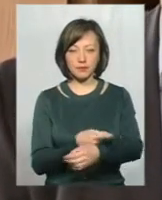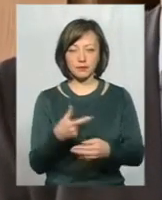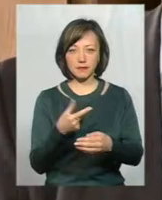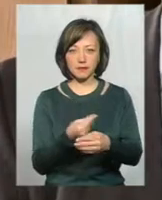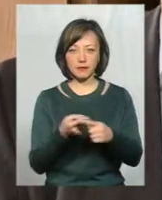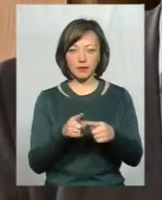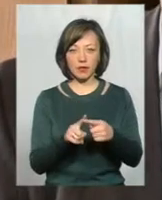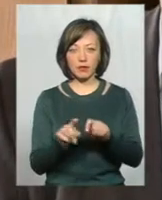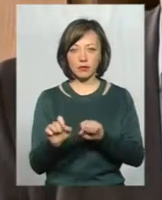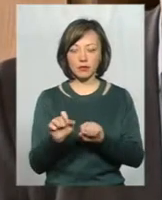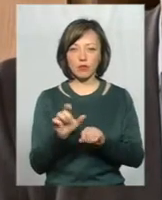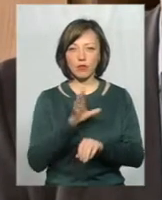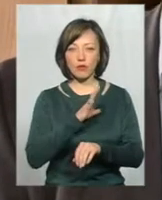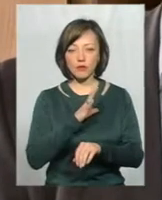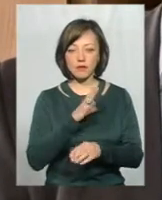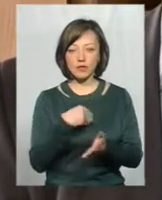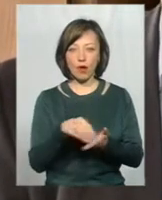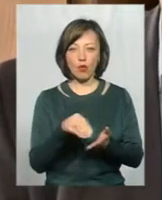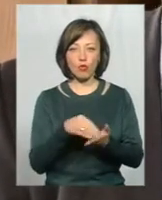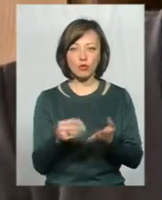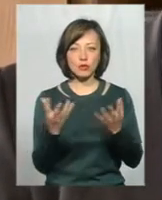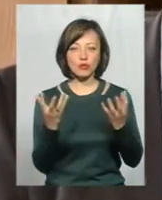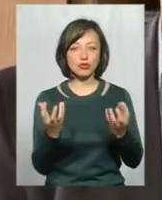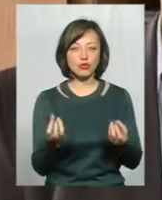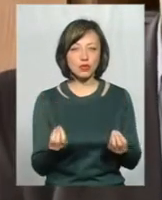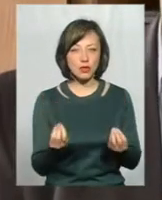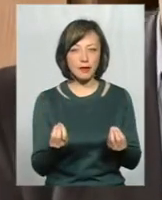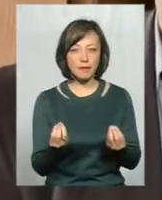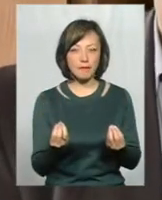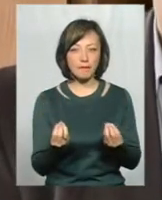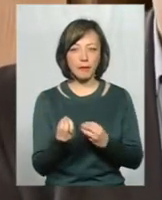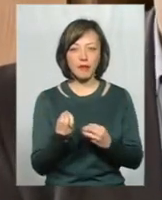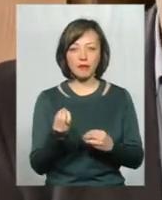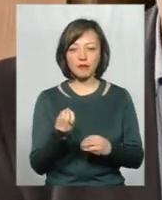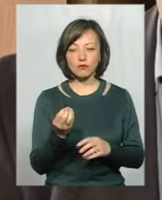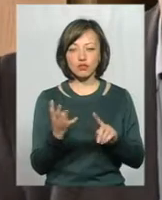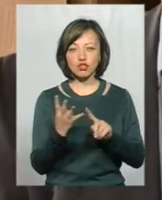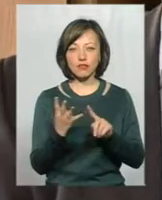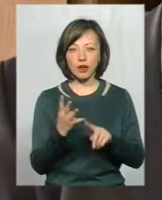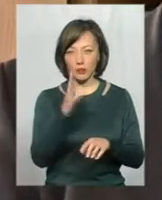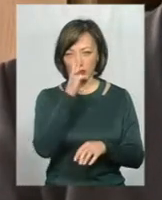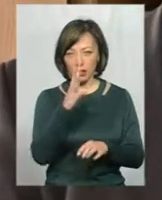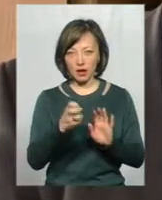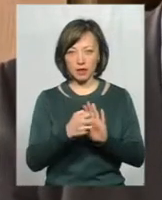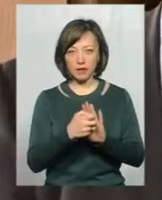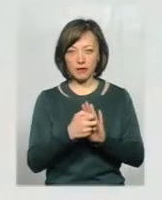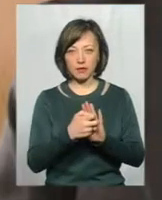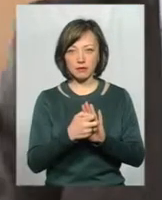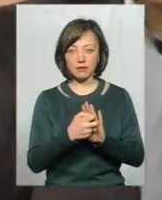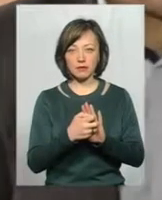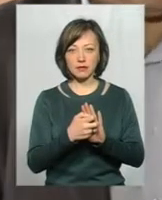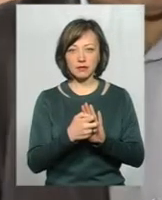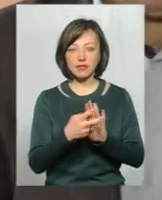який був закуплений ще, скоріше всього, в четвертому кварталі 2018 року.